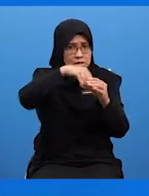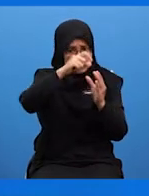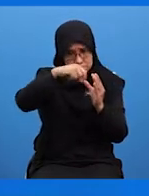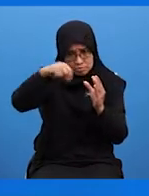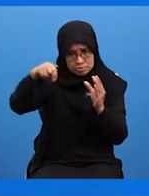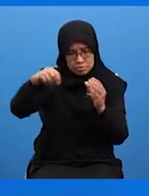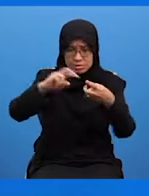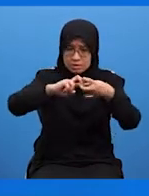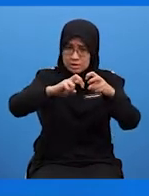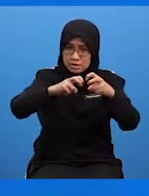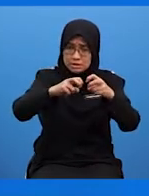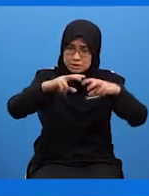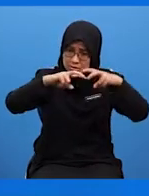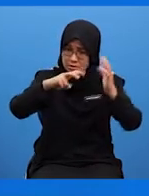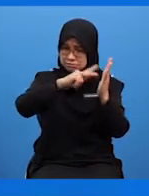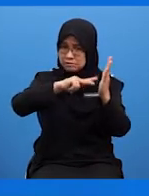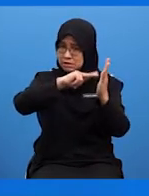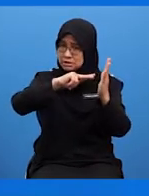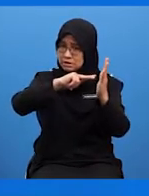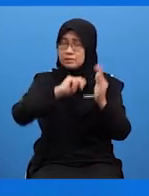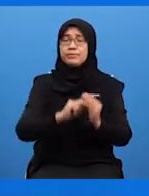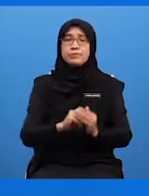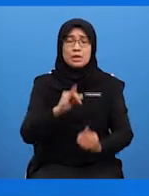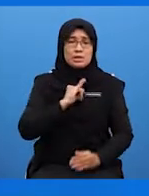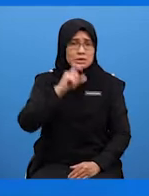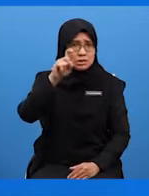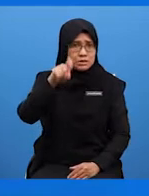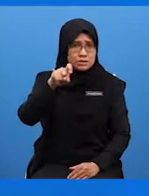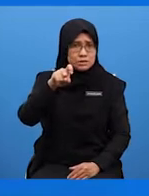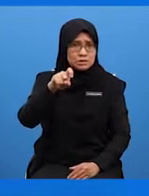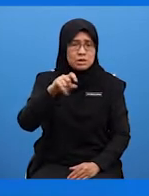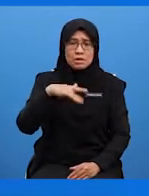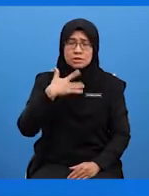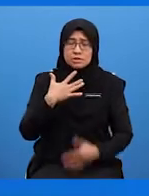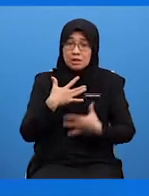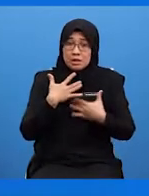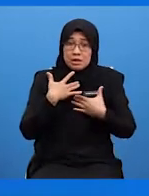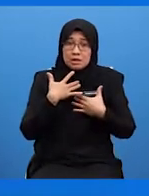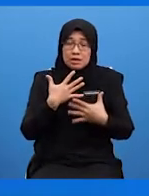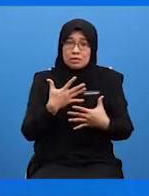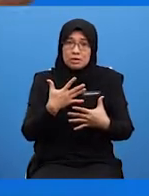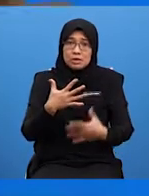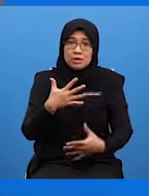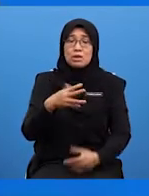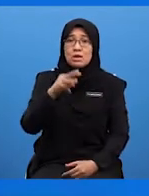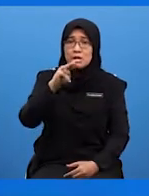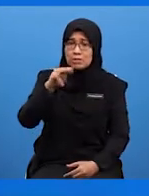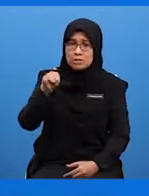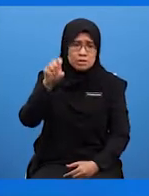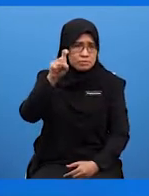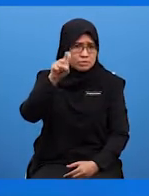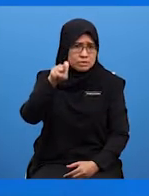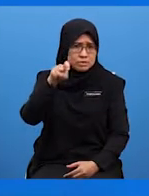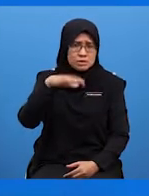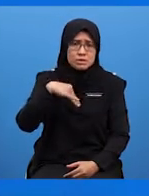kajian ini, Cikgu Dons tepat sekali Haa, saya pasti teruja pelajar-pelajar di luar sana dan Cikgu Dons juga Ya,